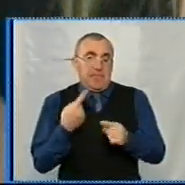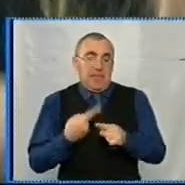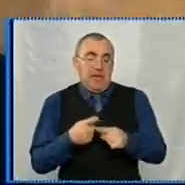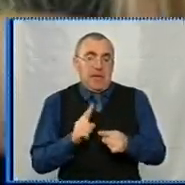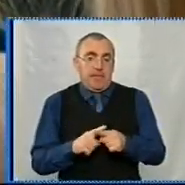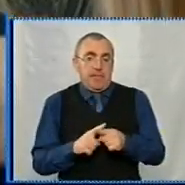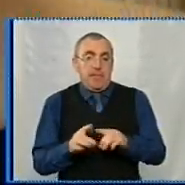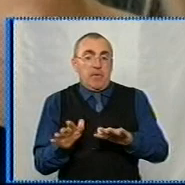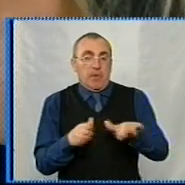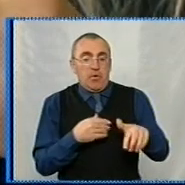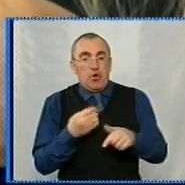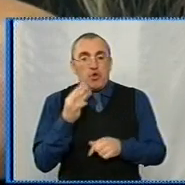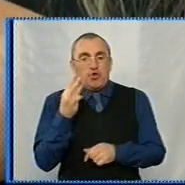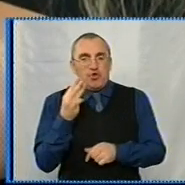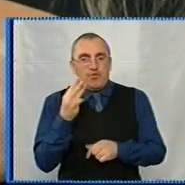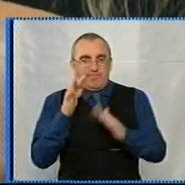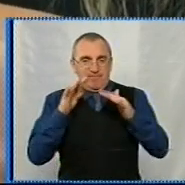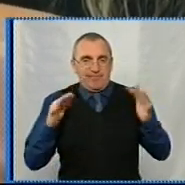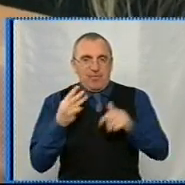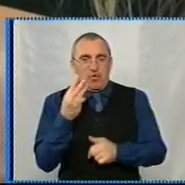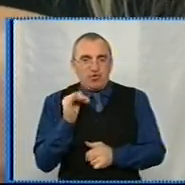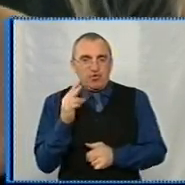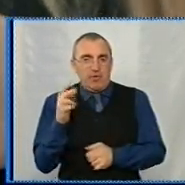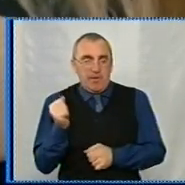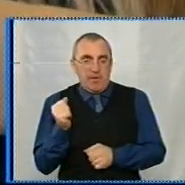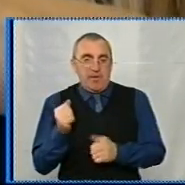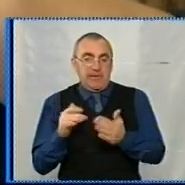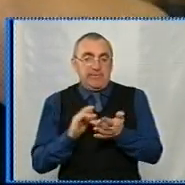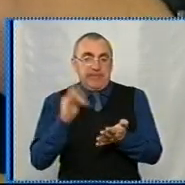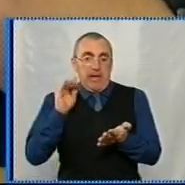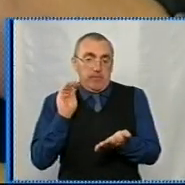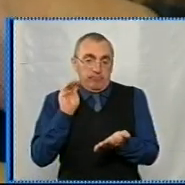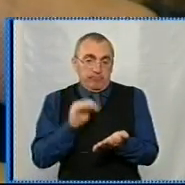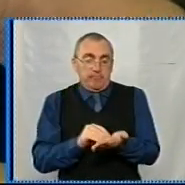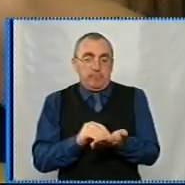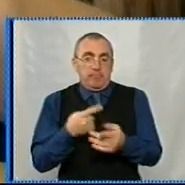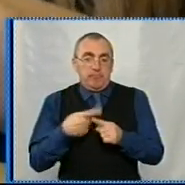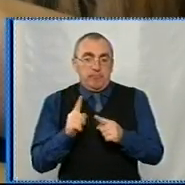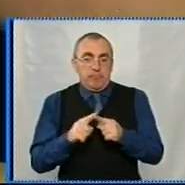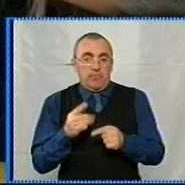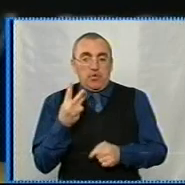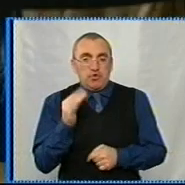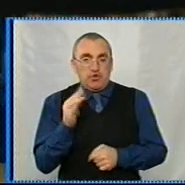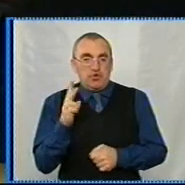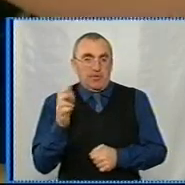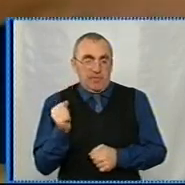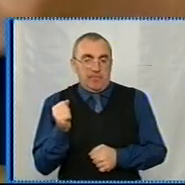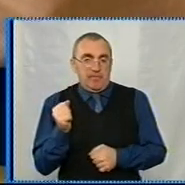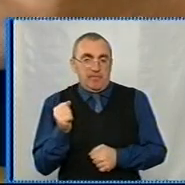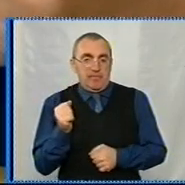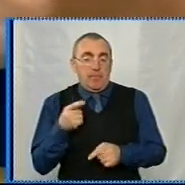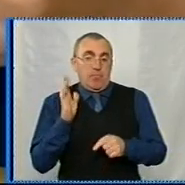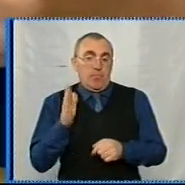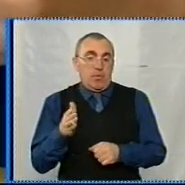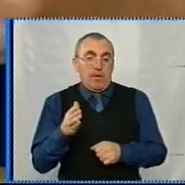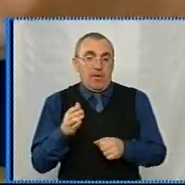Далі шишечку добавлю. Починаю з центру. Ось сюди шишечку. Десь тут у мене